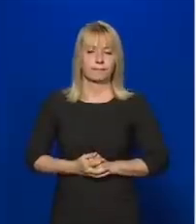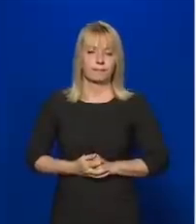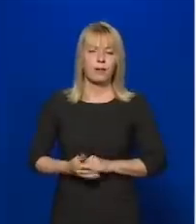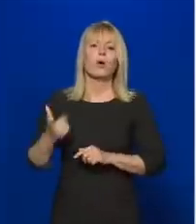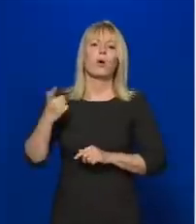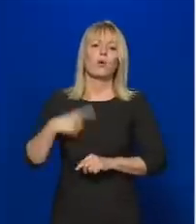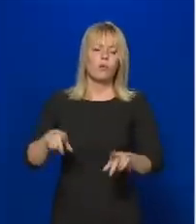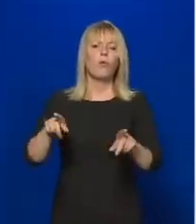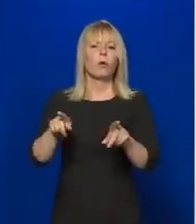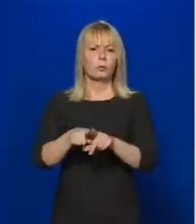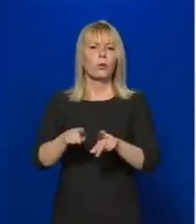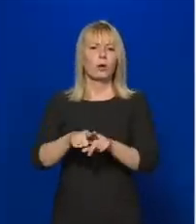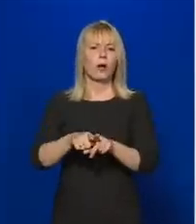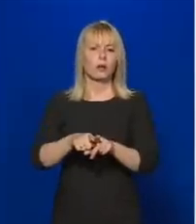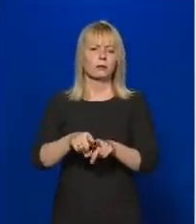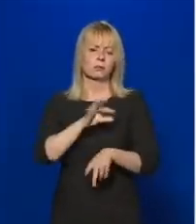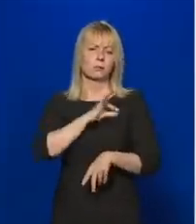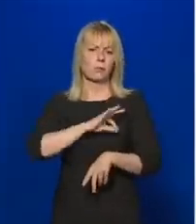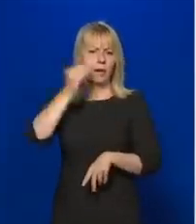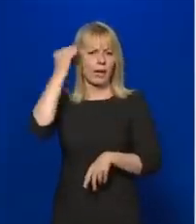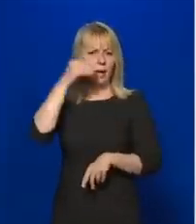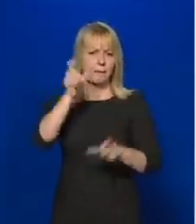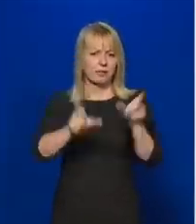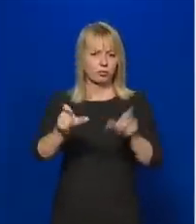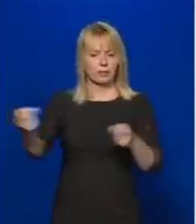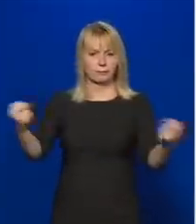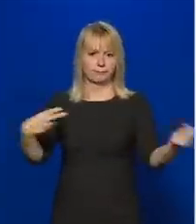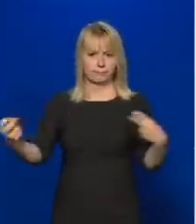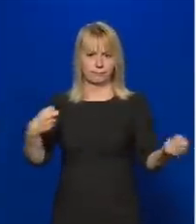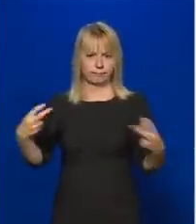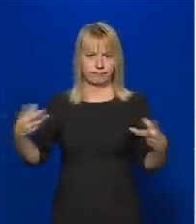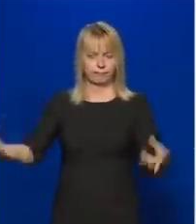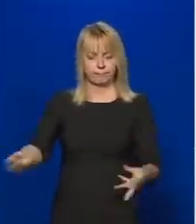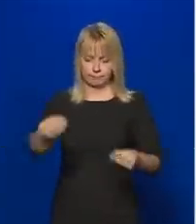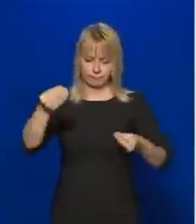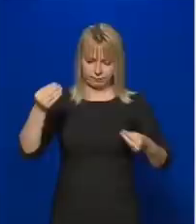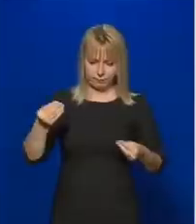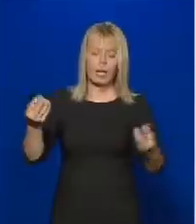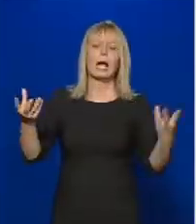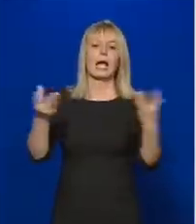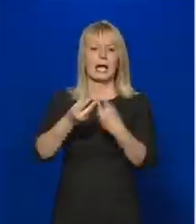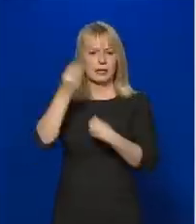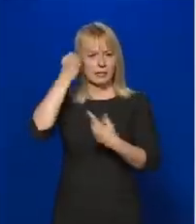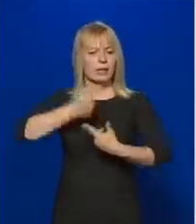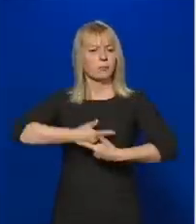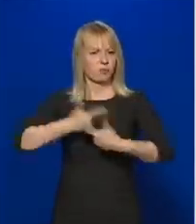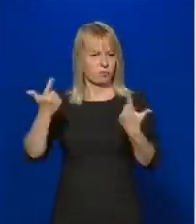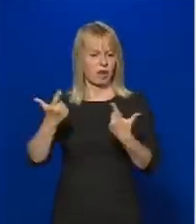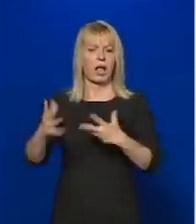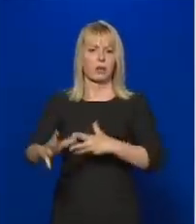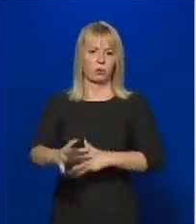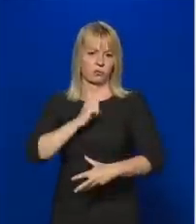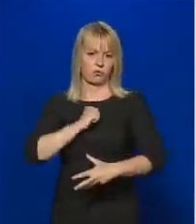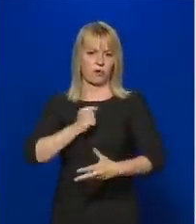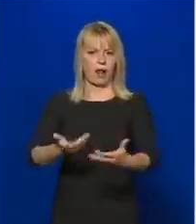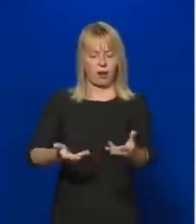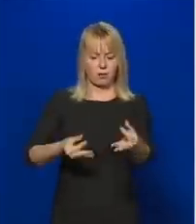polgármesterek, akik egyértelmű és világos válaszokat adtak, tehát például